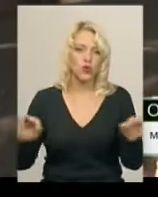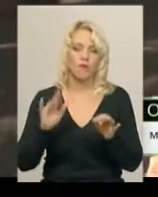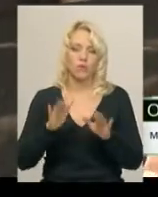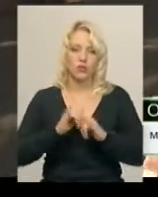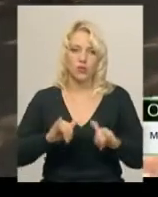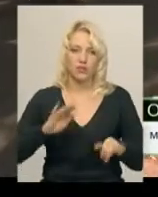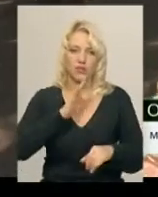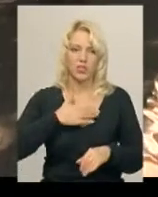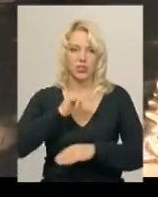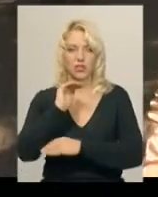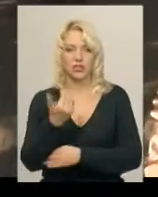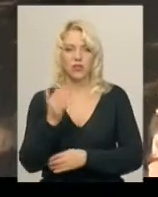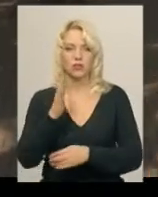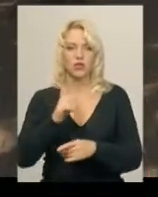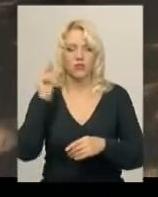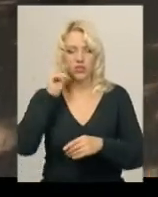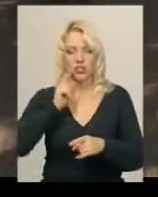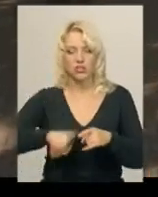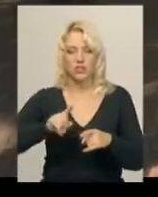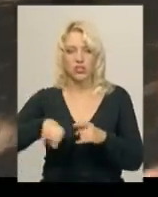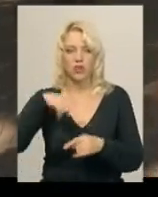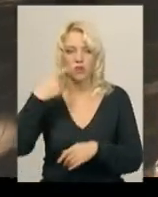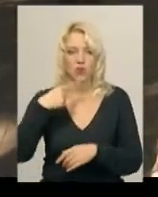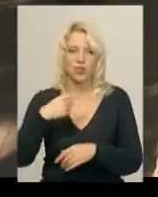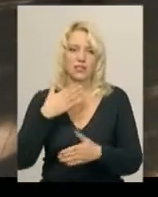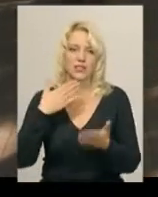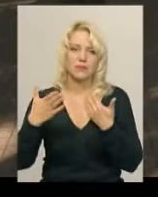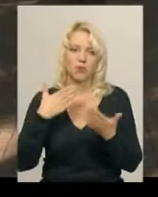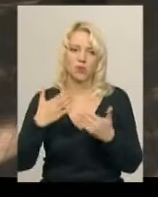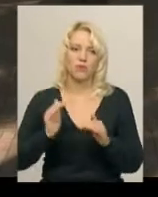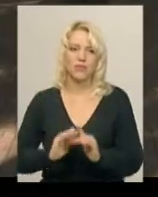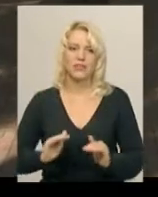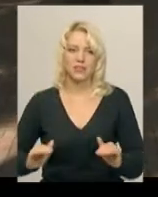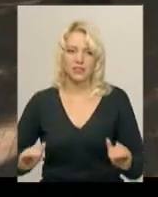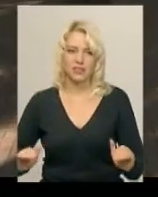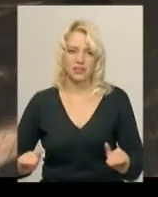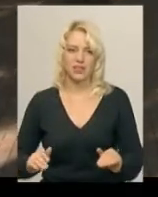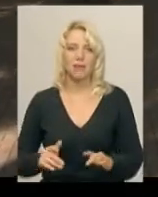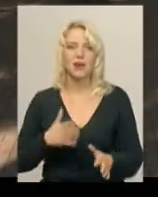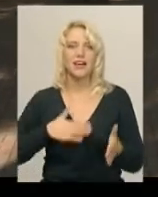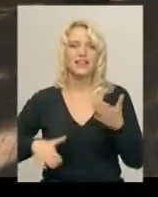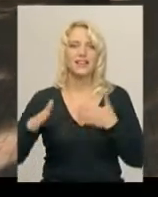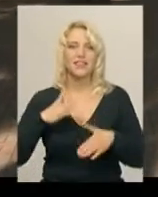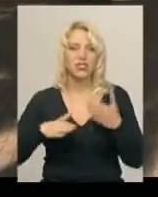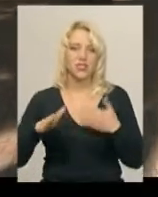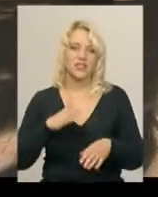вона буде вчитися швидше говорити, спілкуватися з дітками, тішитися